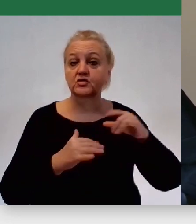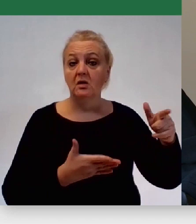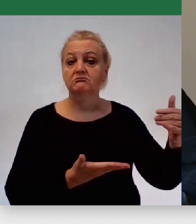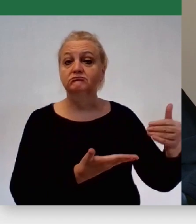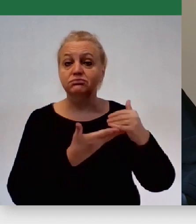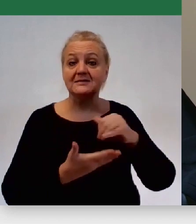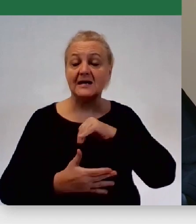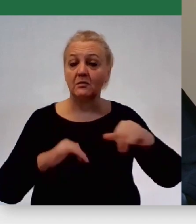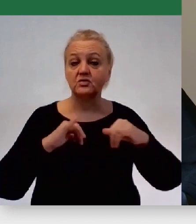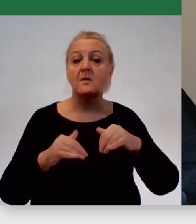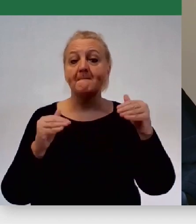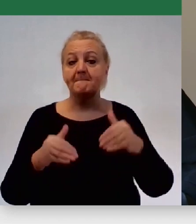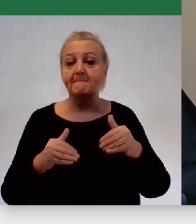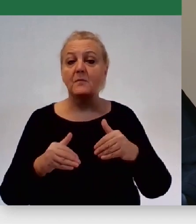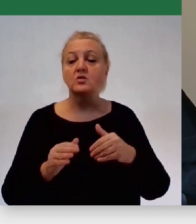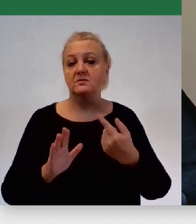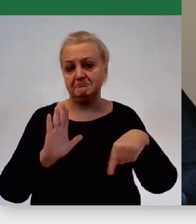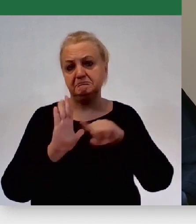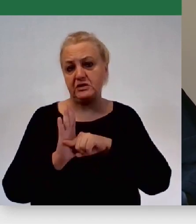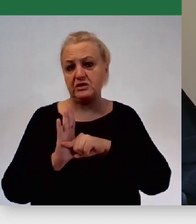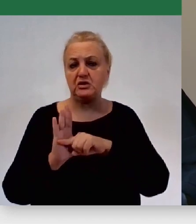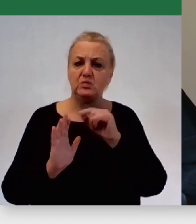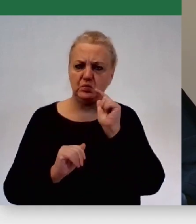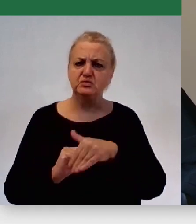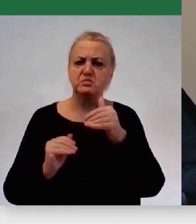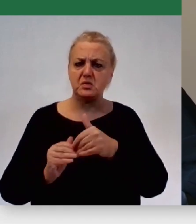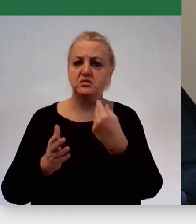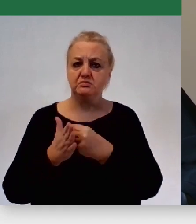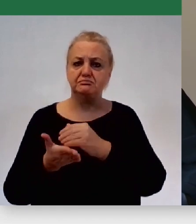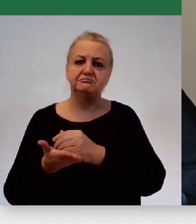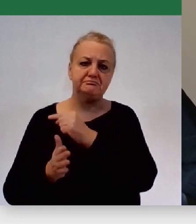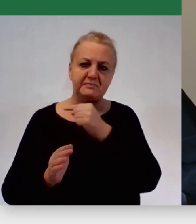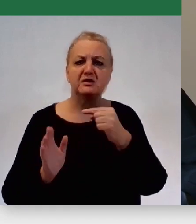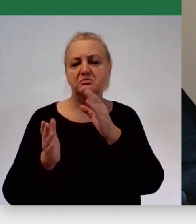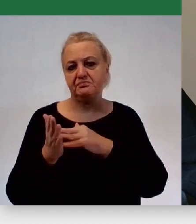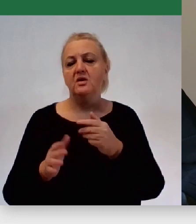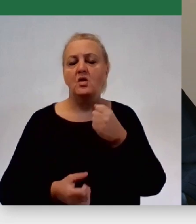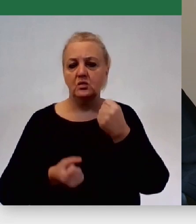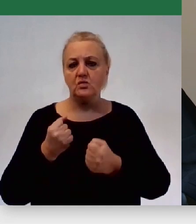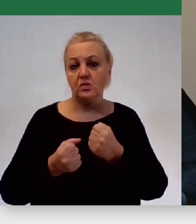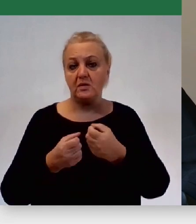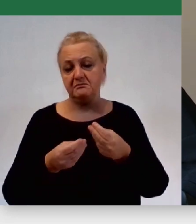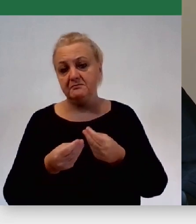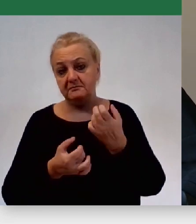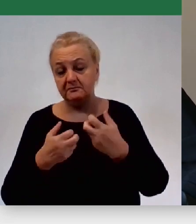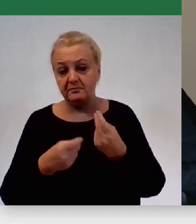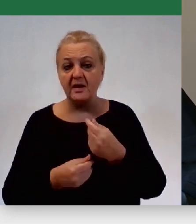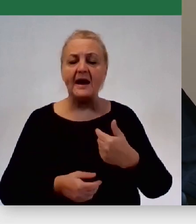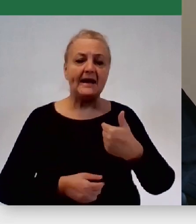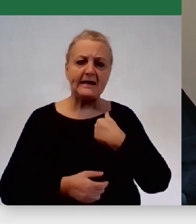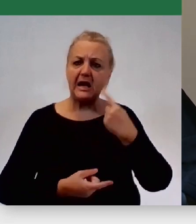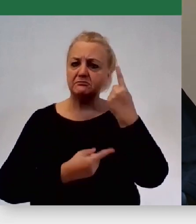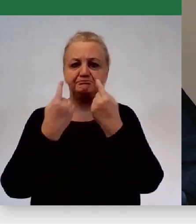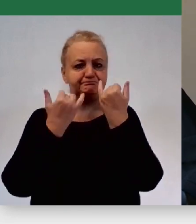samorządowcom, że możemy się zadłużyć w związku z tym, że będziemy mieli trudności finansowe. Ja przyjąłem sobie zupełnie inną